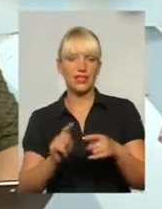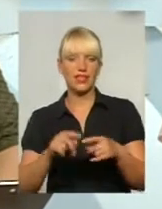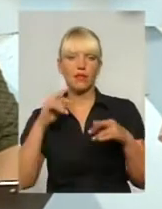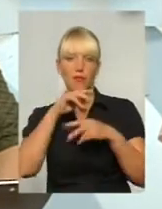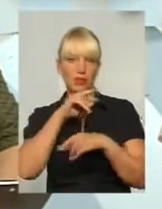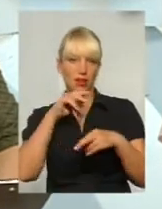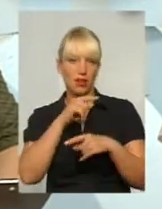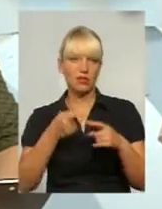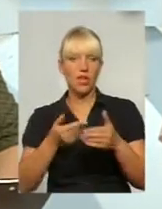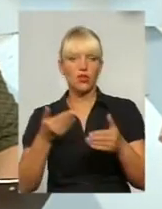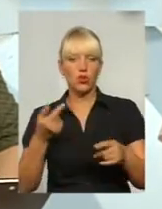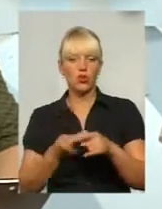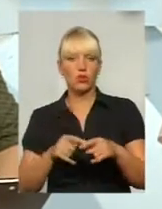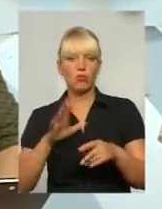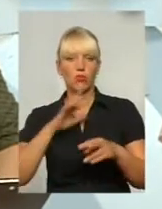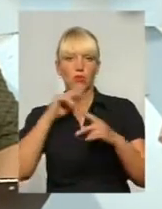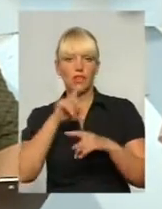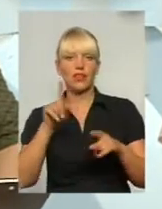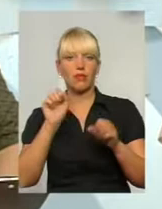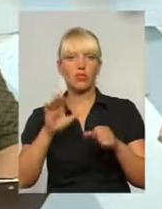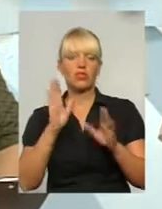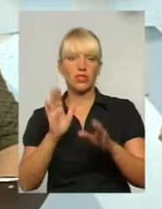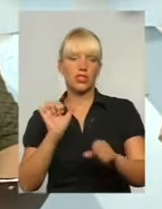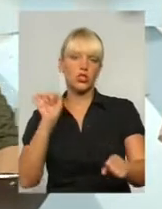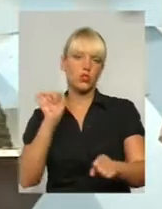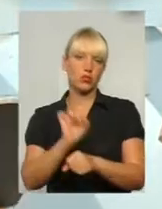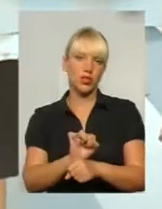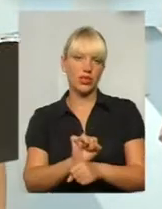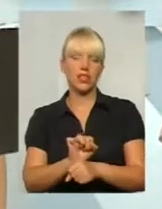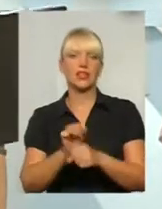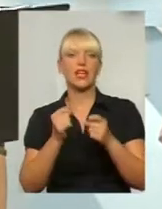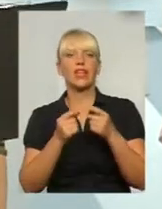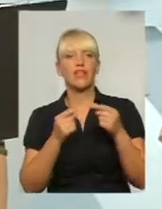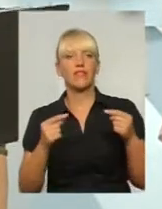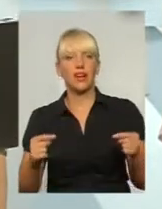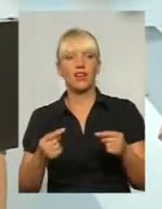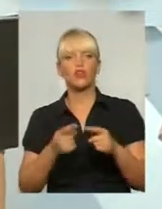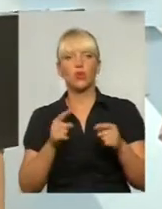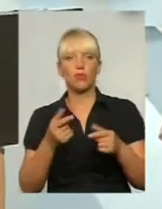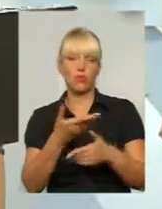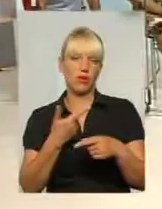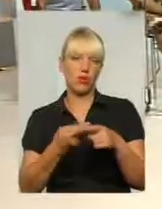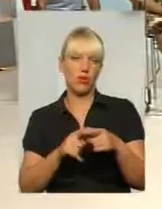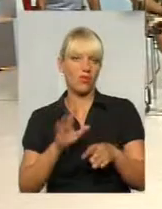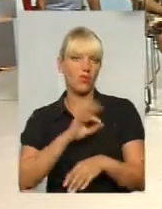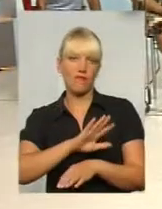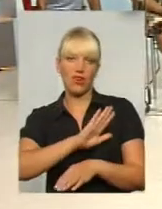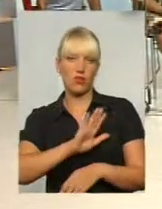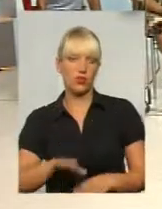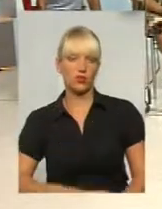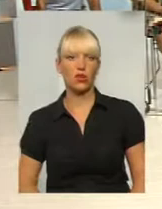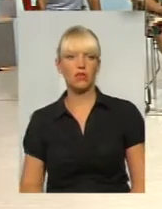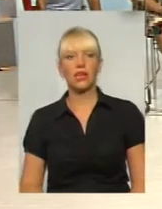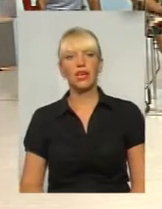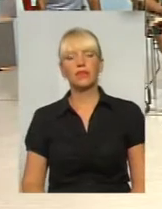До цього в нас препарат був, який може тільки зупинити тварин, тому ми його не використовували. Дякую велике. Ще одне невеличке